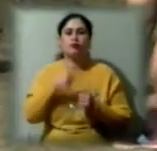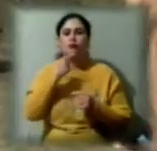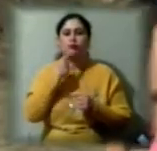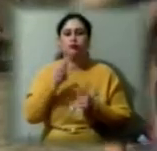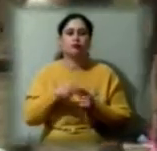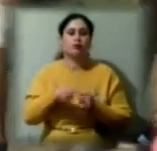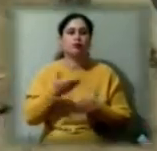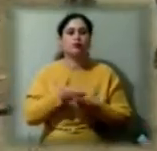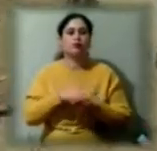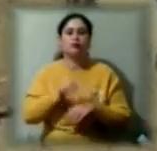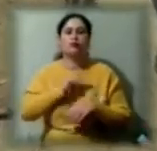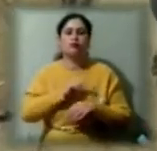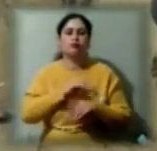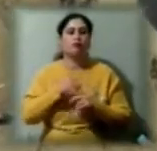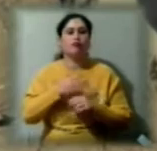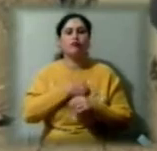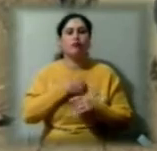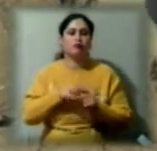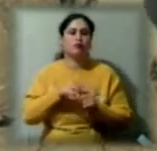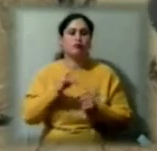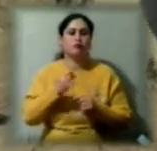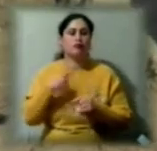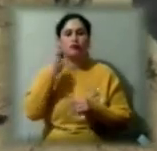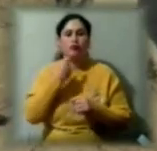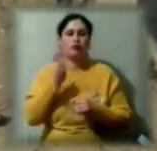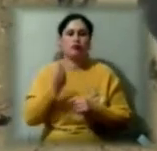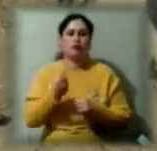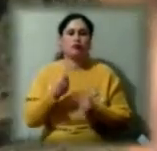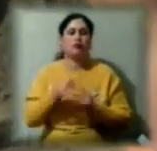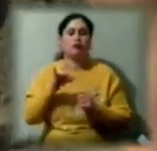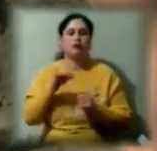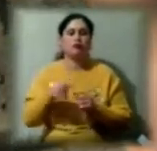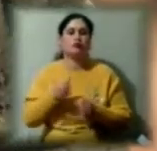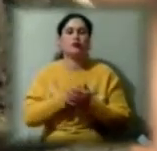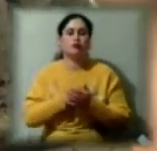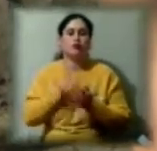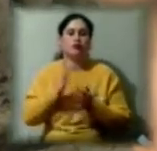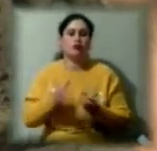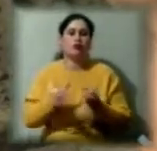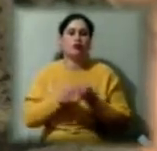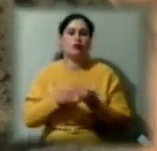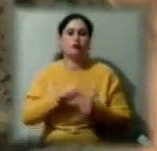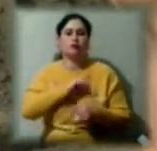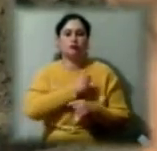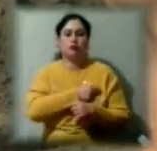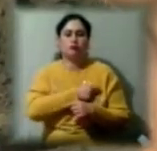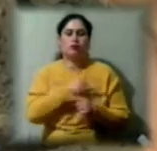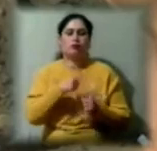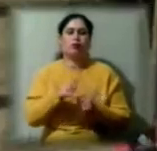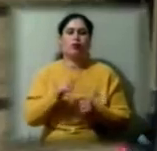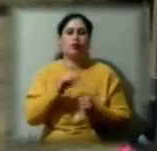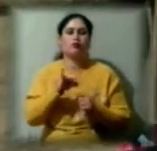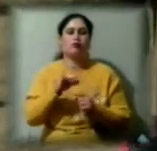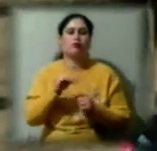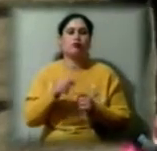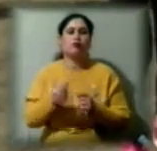робота і важливо, що вона не індивідуальна. Результат досягається завдяки командним зусиллям. І поява археологічного музею